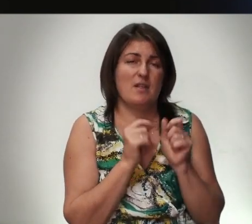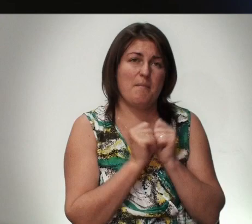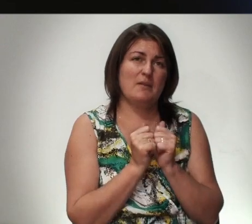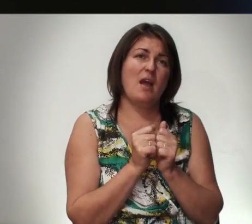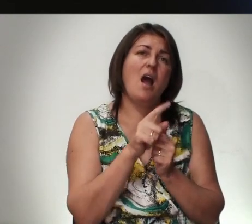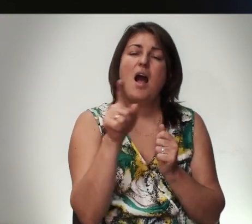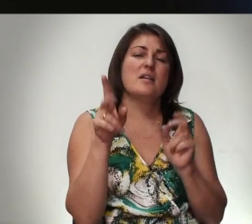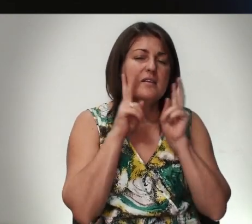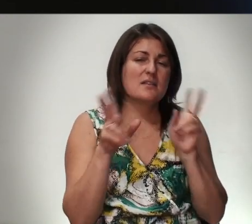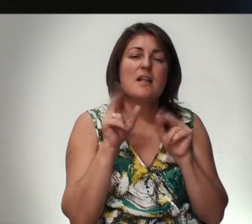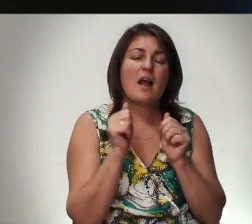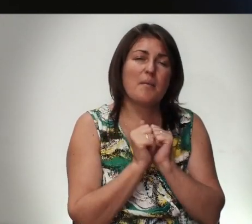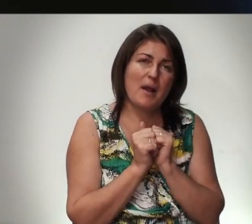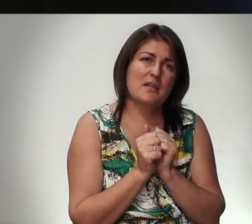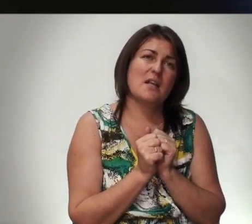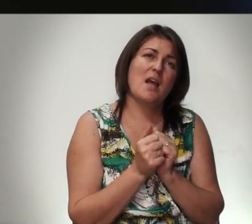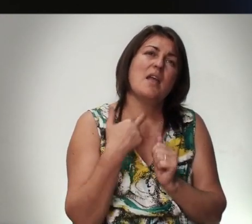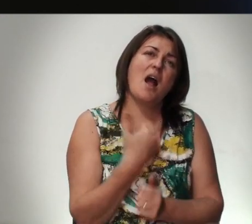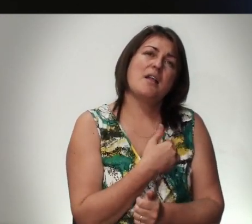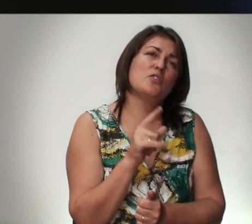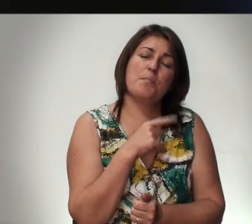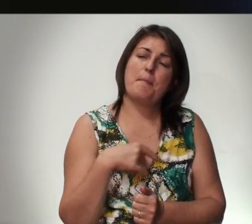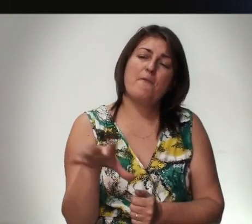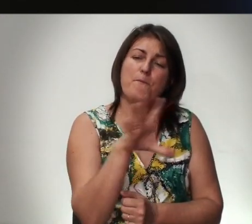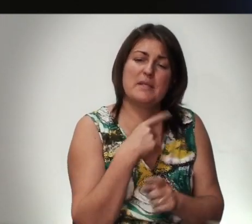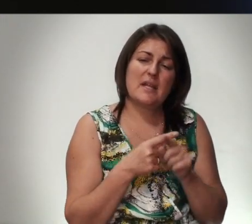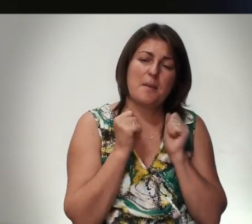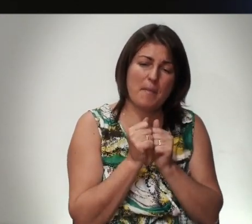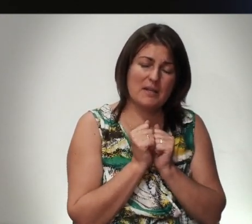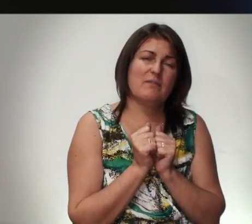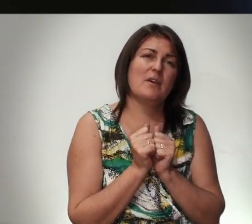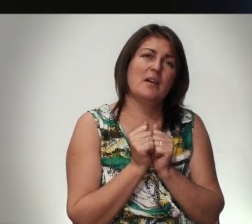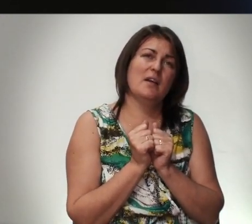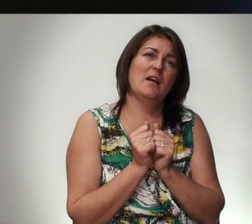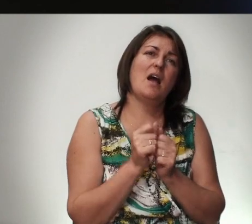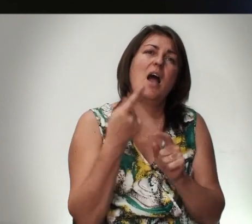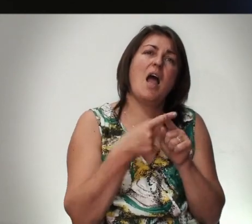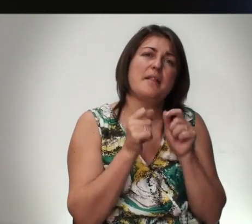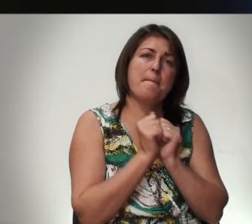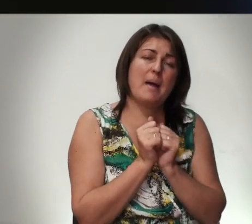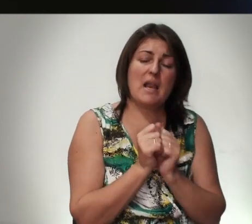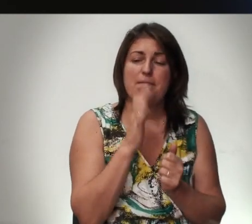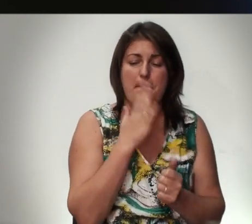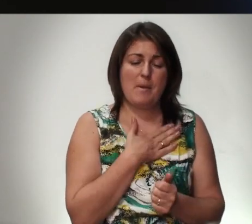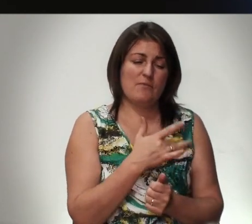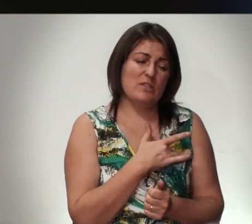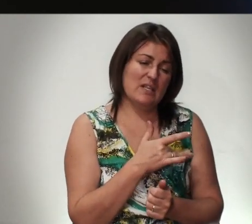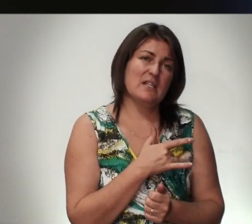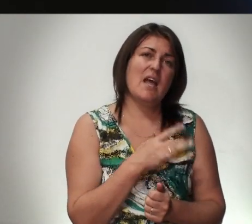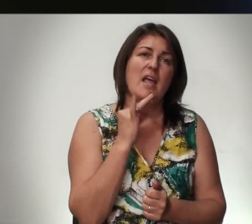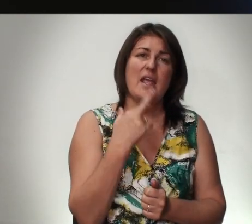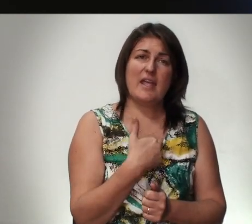Они Не Знают Как Молиться Я Хотел Чтобы Мы Вместе Этой Молитвой Помолились Эта Молитва И Моего Сердца